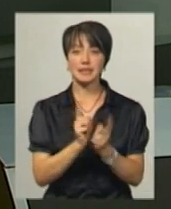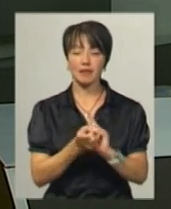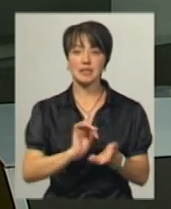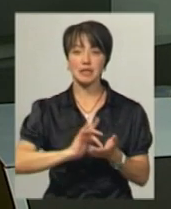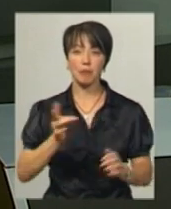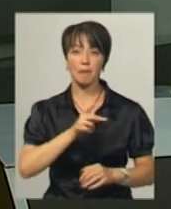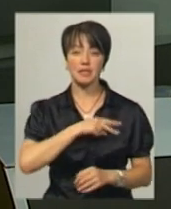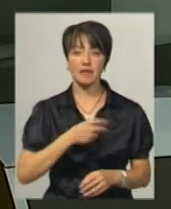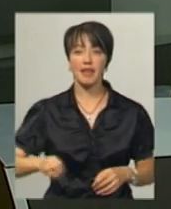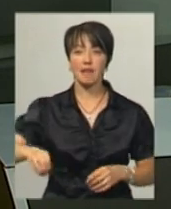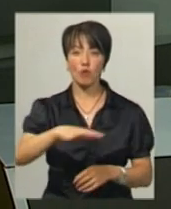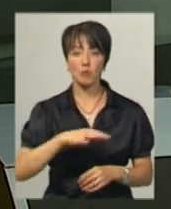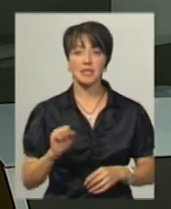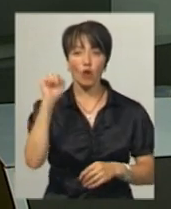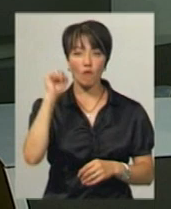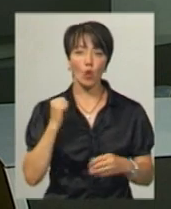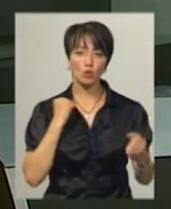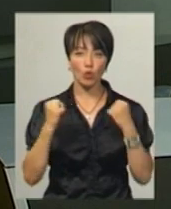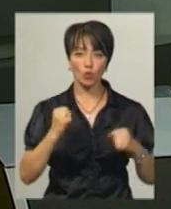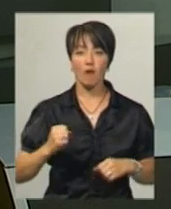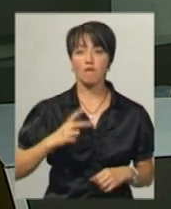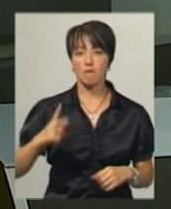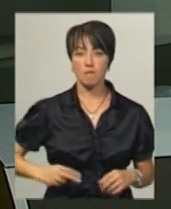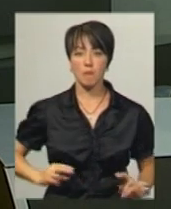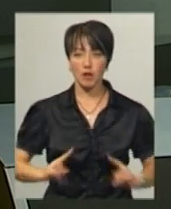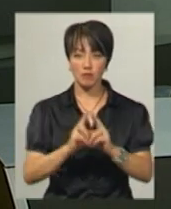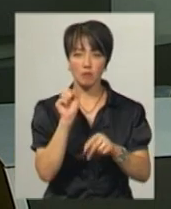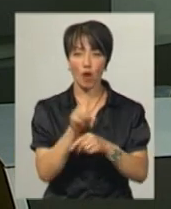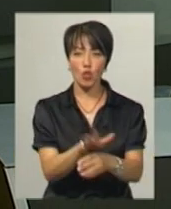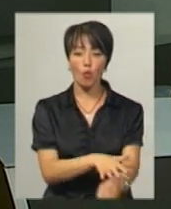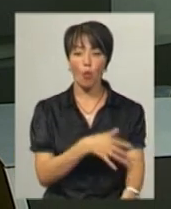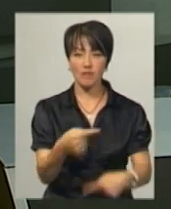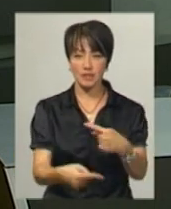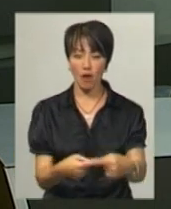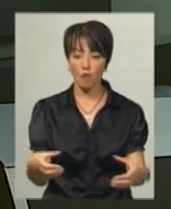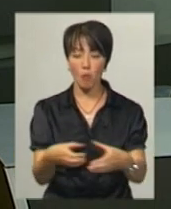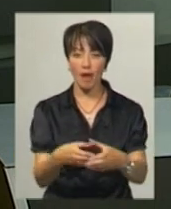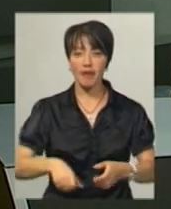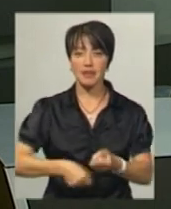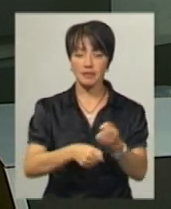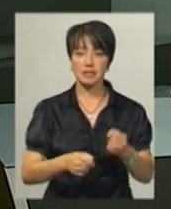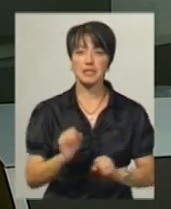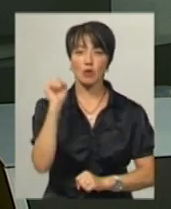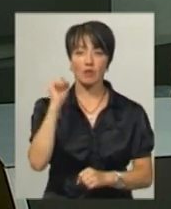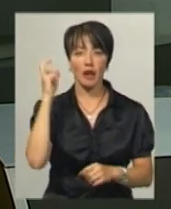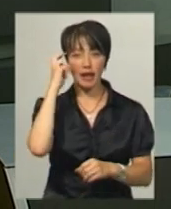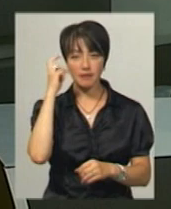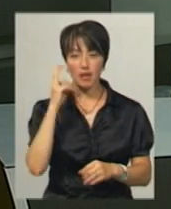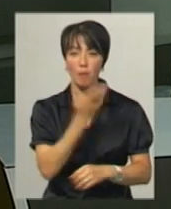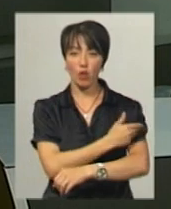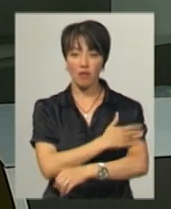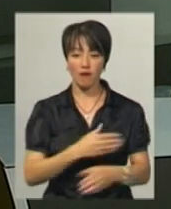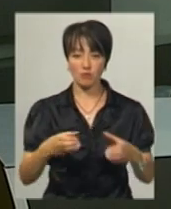срібним призером Європи з гирьового спорту в Парижі у вправі довгий цикл, а в командній естафеті з гирьовиками Київської і